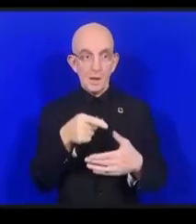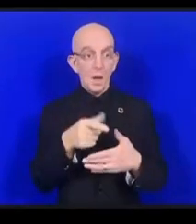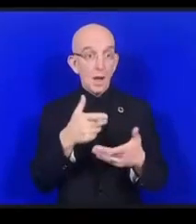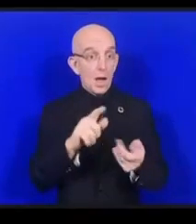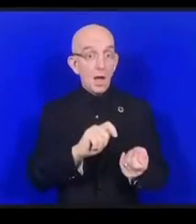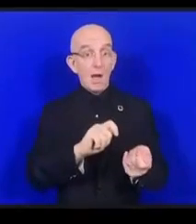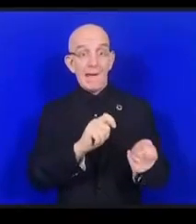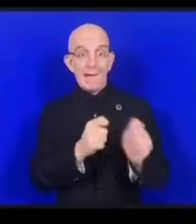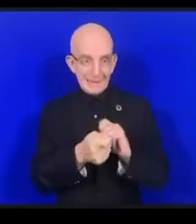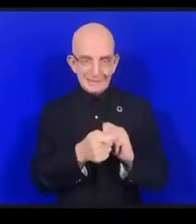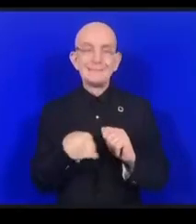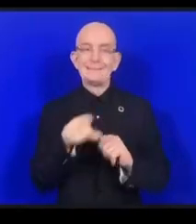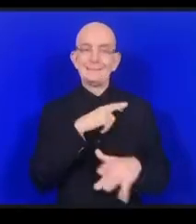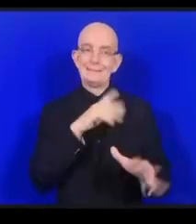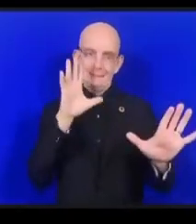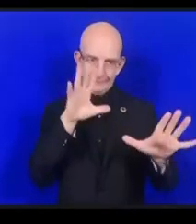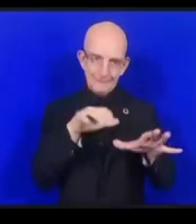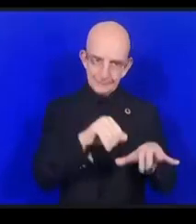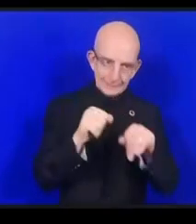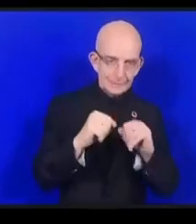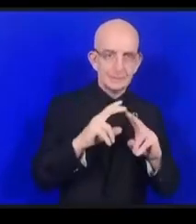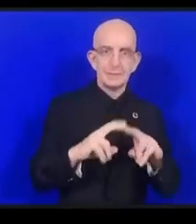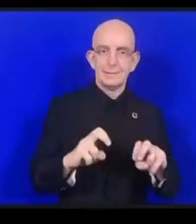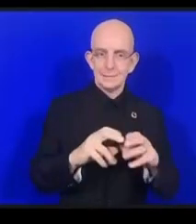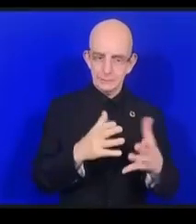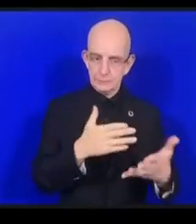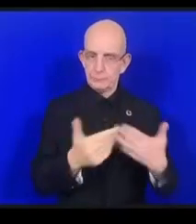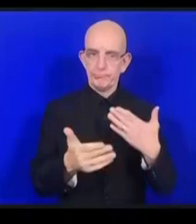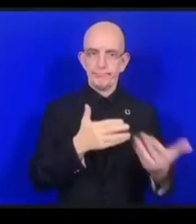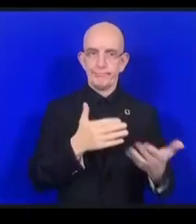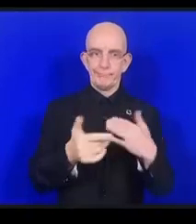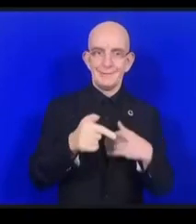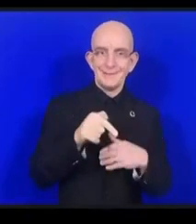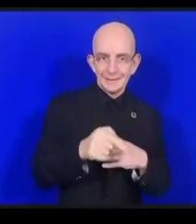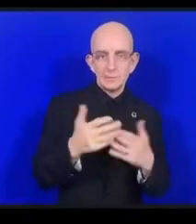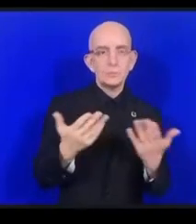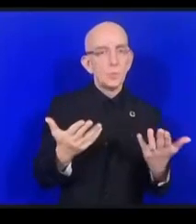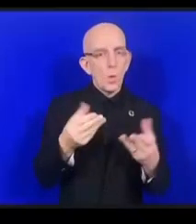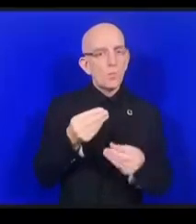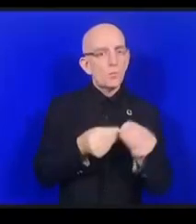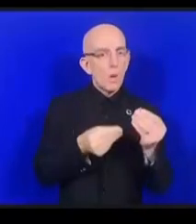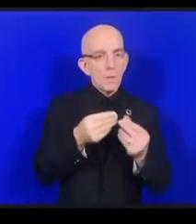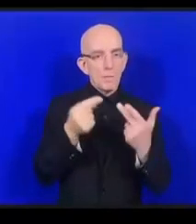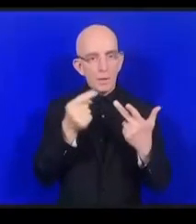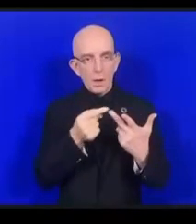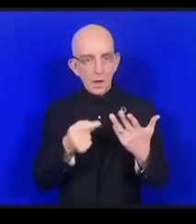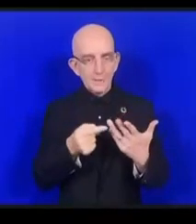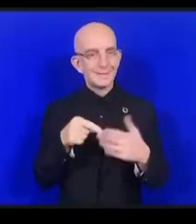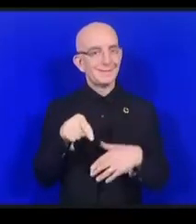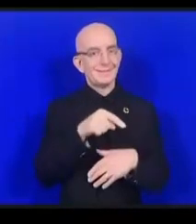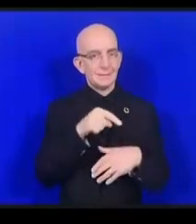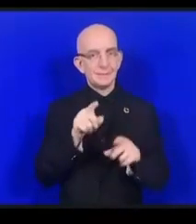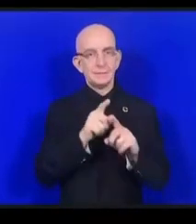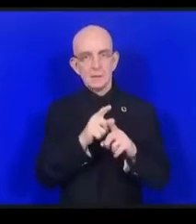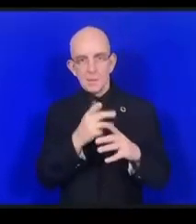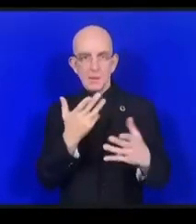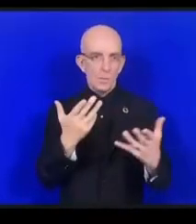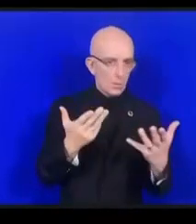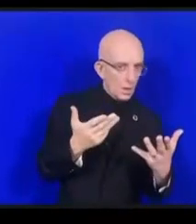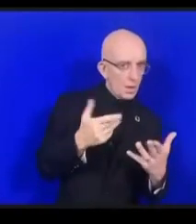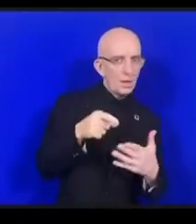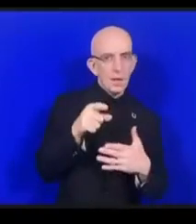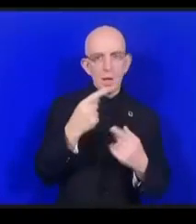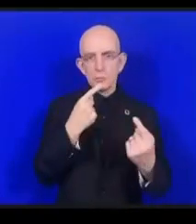ce genre de sujet que discute la coalition dynamique on essaie de publier des